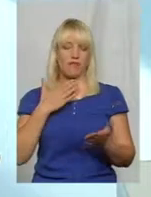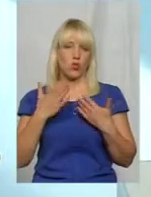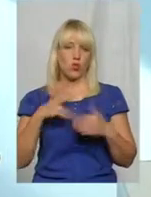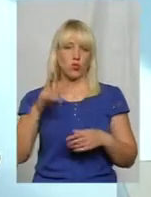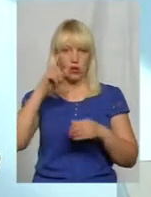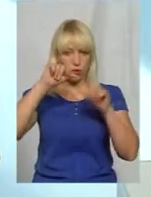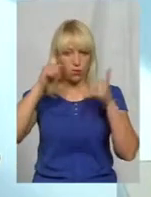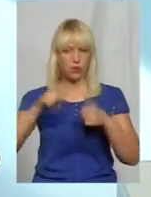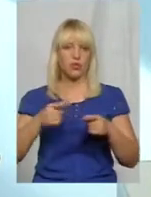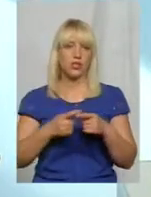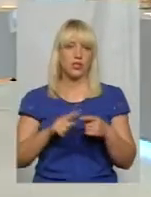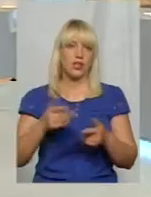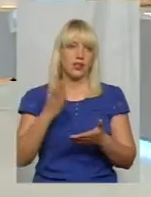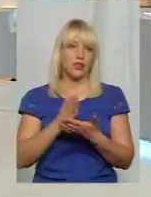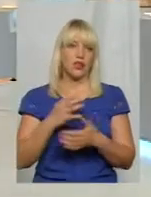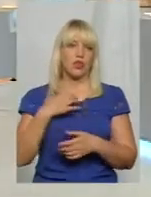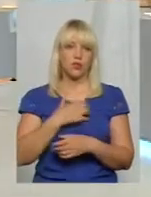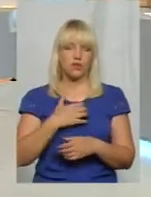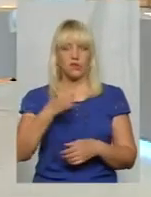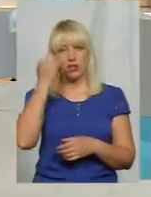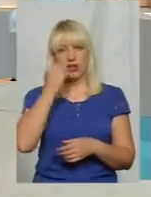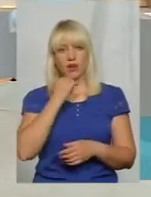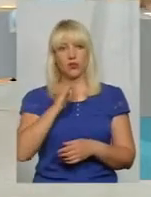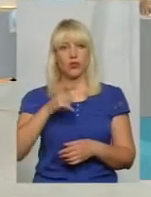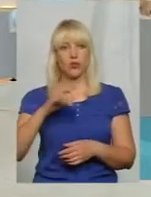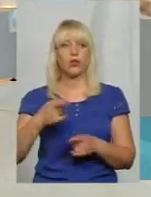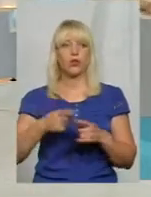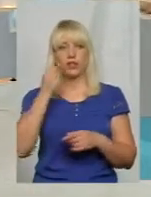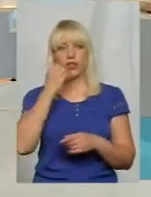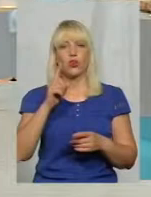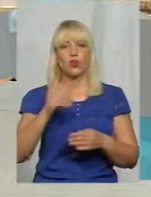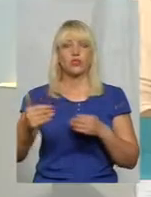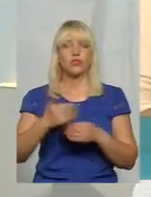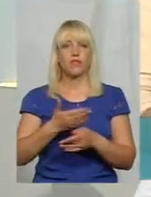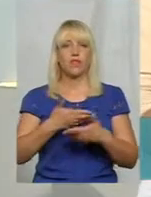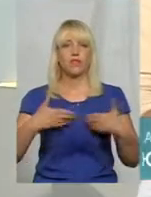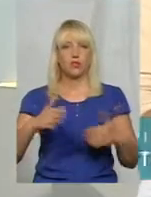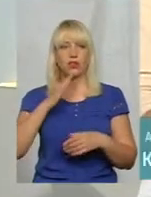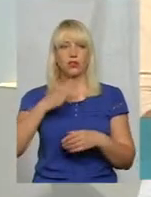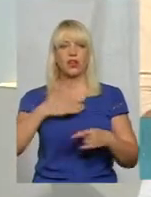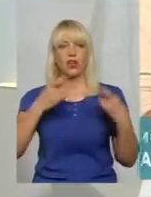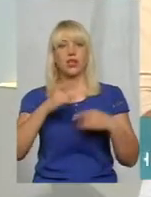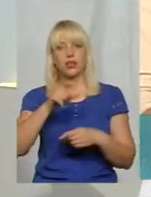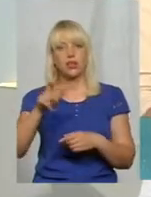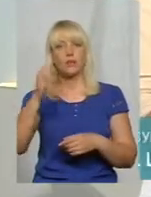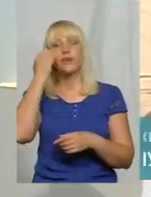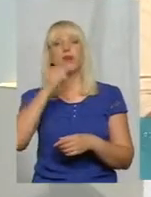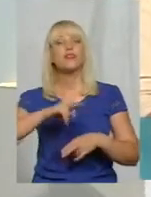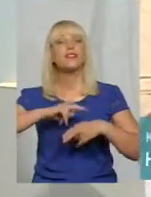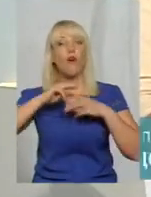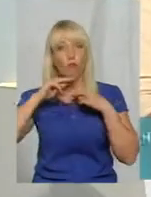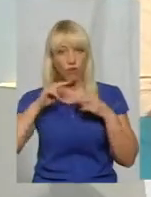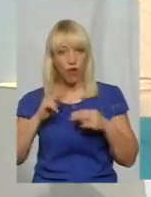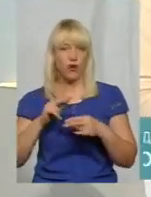– це є саме основне. Дякую, пане Ігор, дякую за те, що завітали сьогодні до нас, нашим глядачам. Дякуємо за увагу.